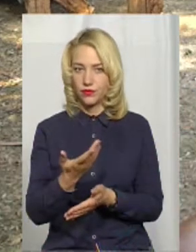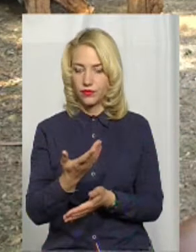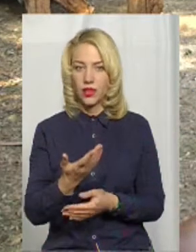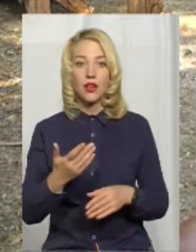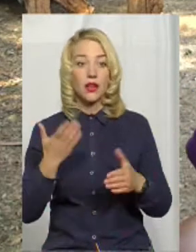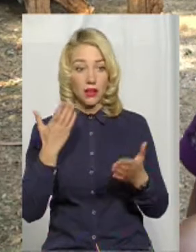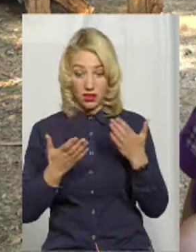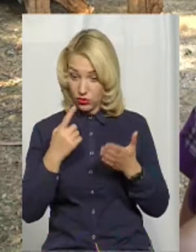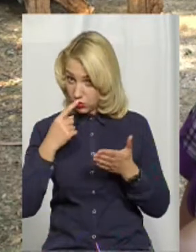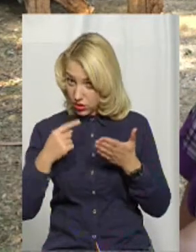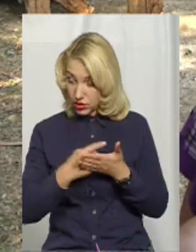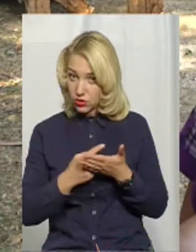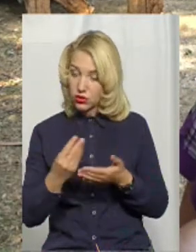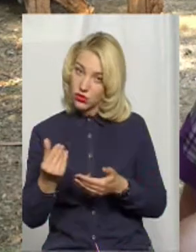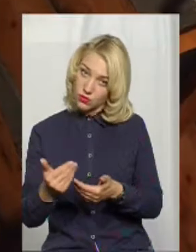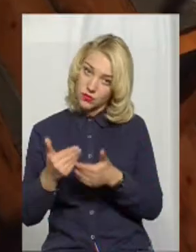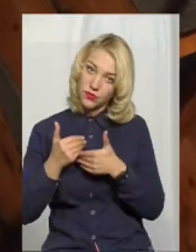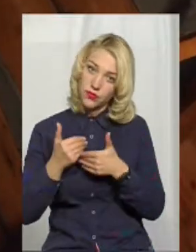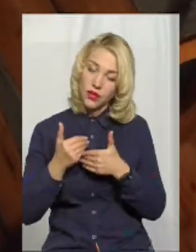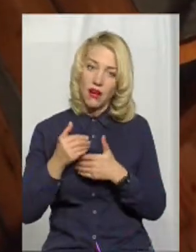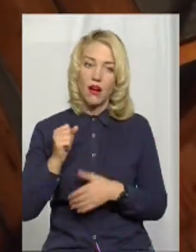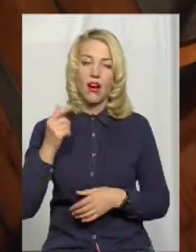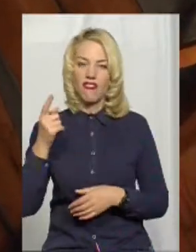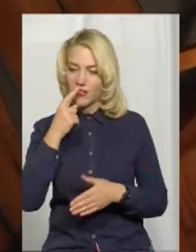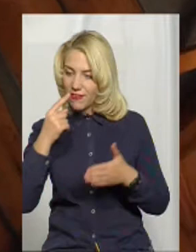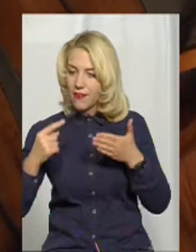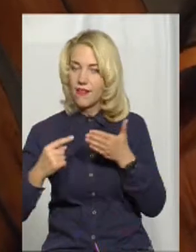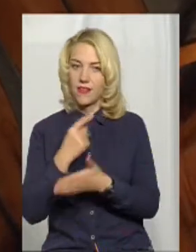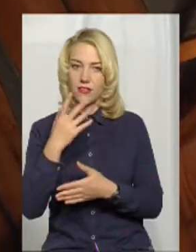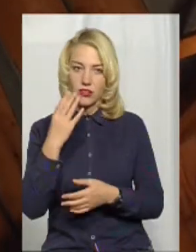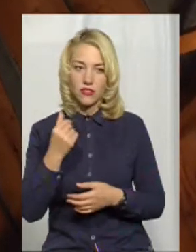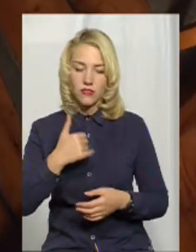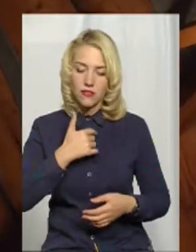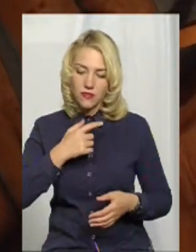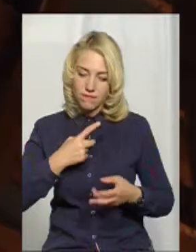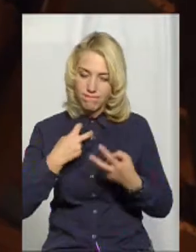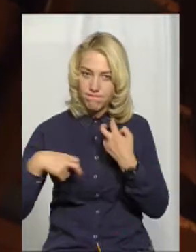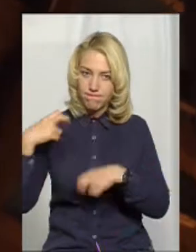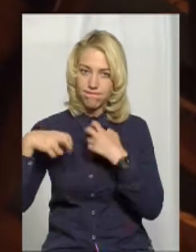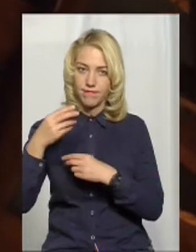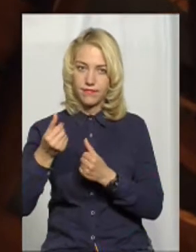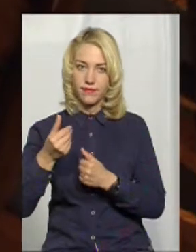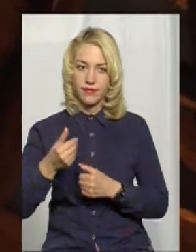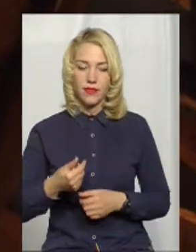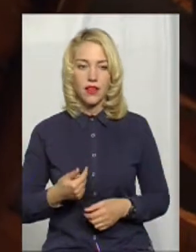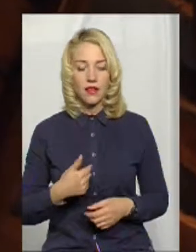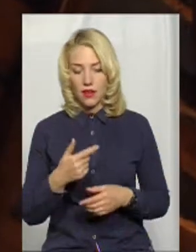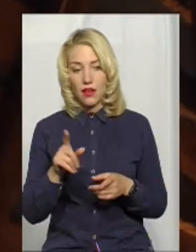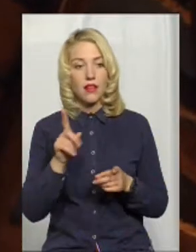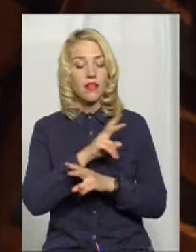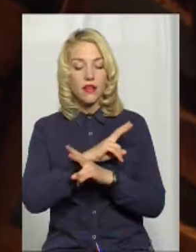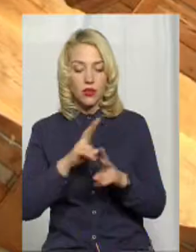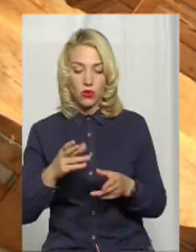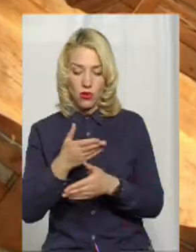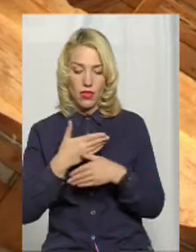Якщо лізуть, то хай поможуть гріші. А вони так лізуть, щоб ще ці гроші забрати, що ми їх не маємо. Ніхто нам не допомагав